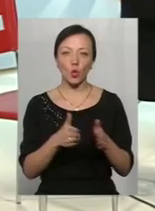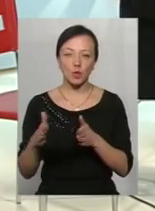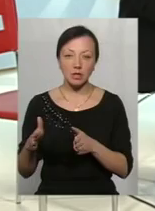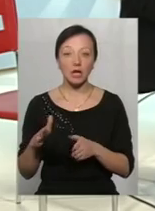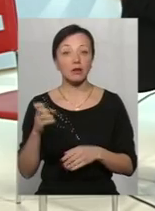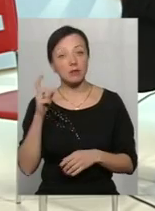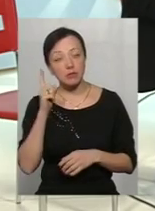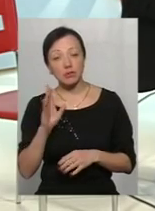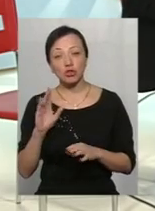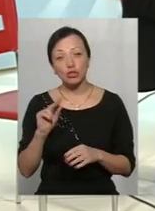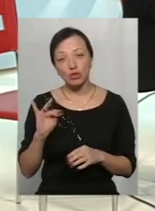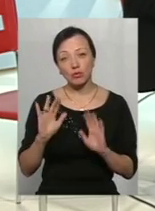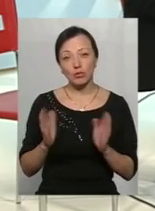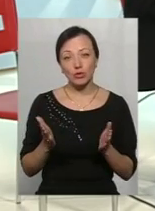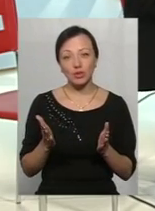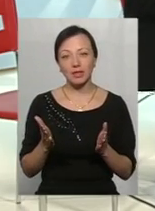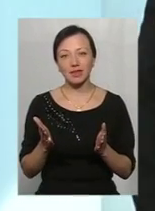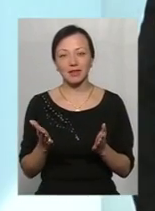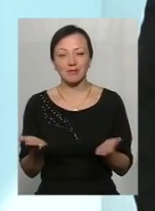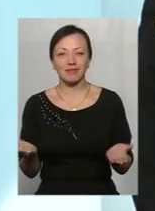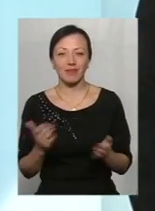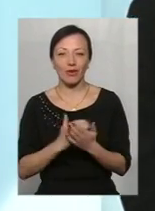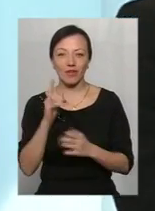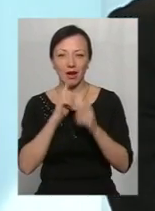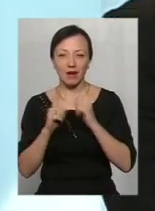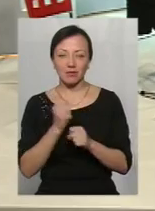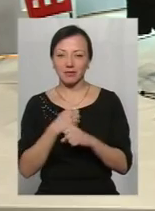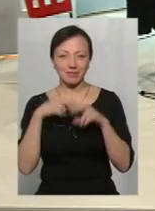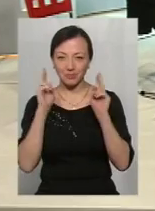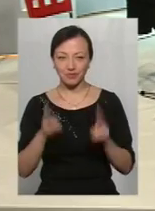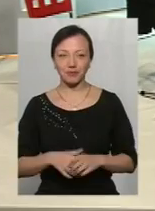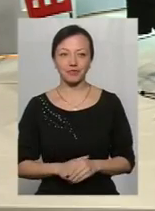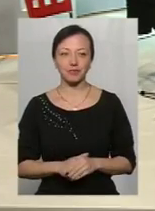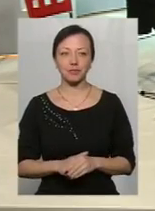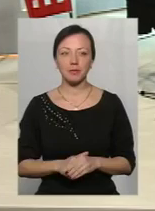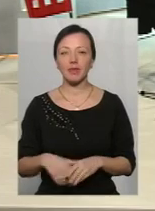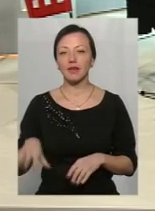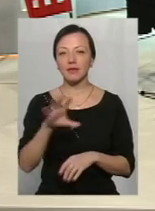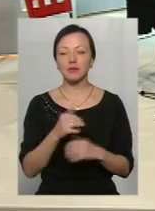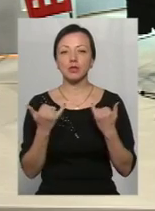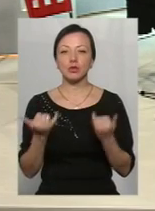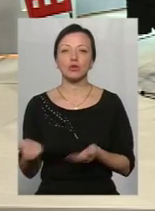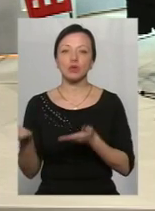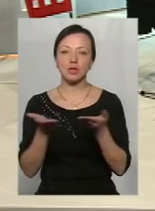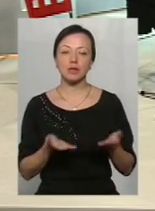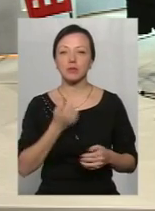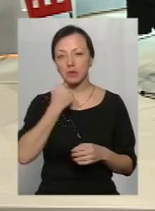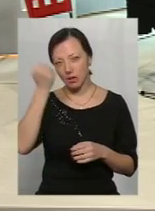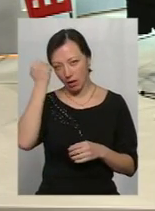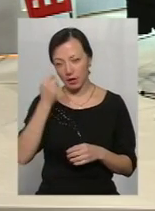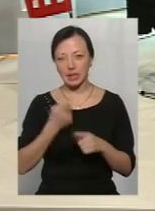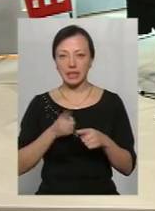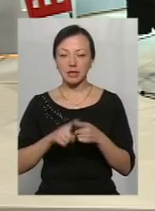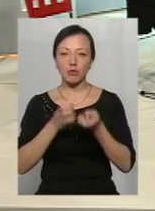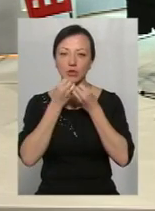таки, чи буде настільки смілива Верховна Рада, я цього не знаю. Дякую вам, пане Ігоре, і всім нашим сьогоднішнім гостям. На